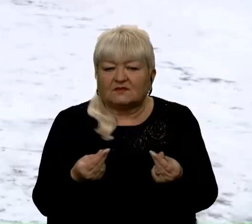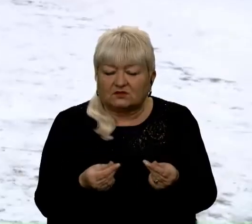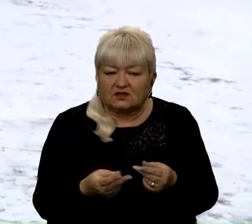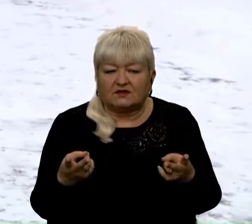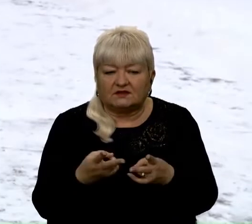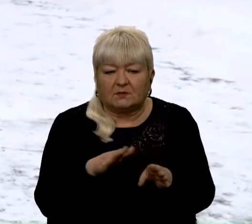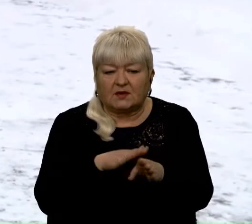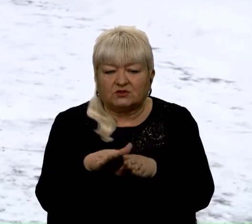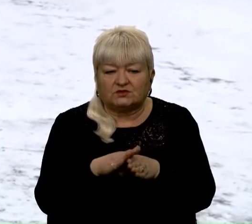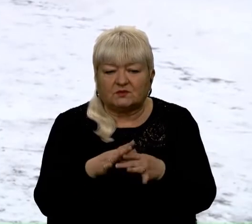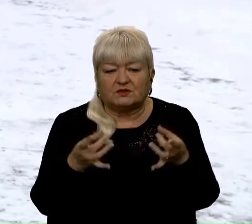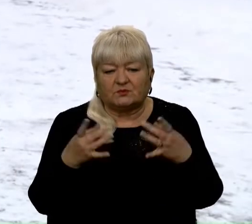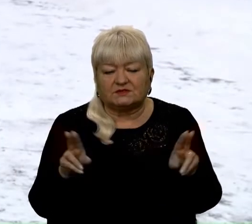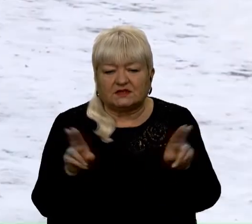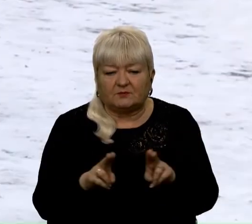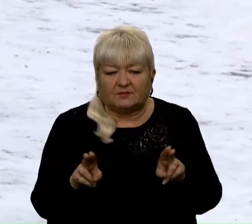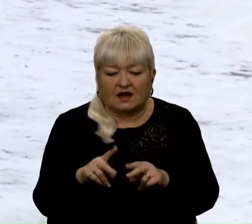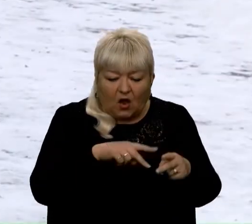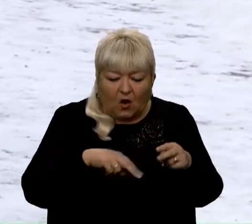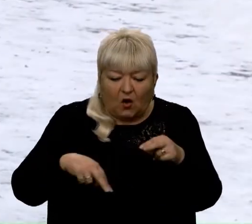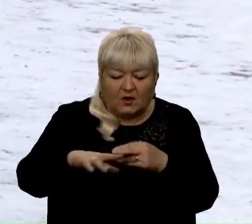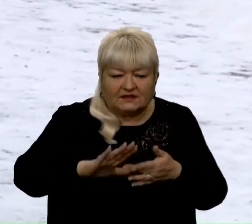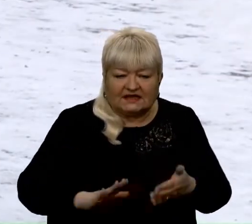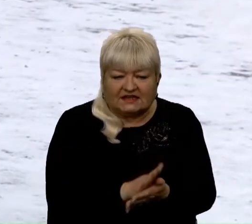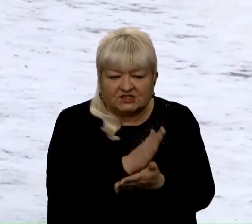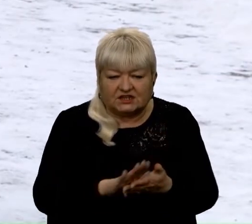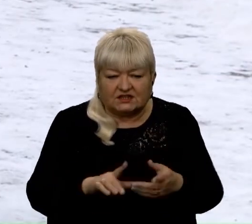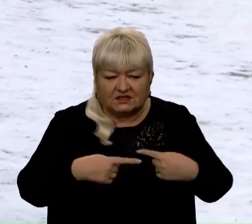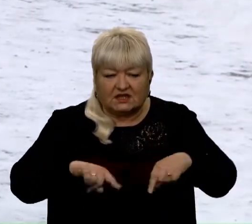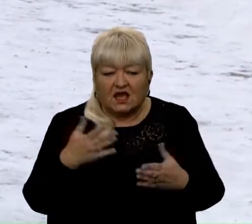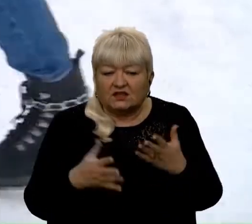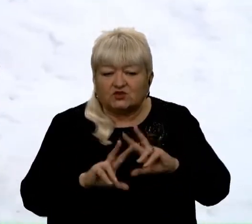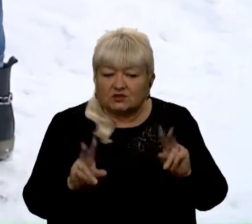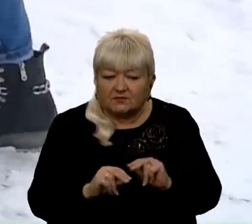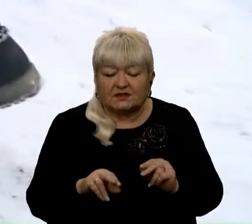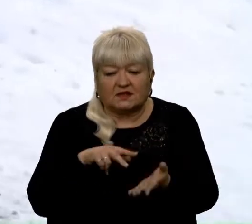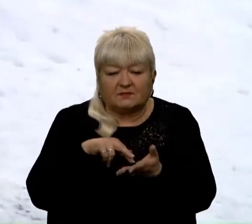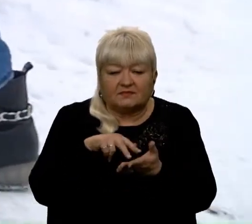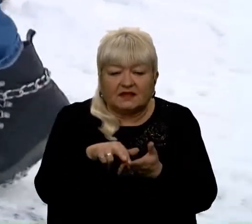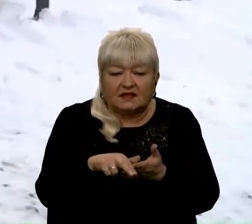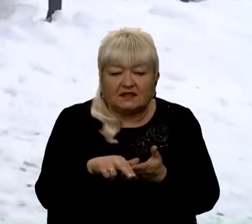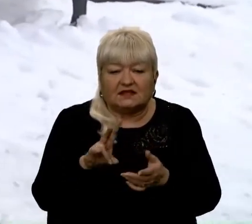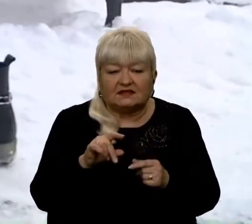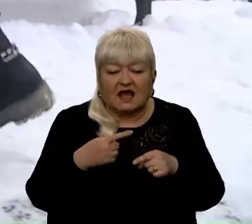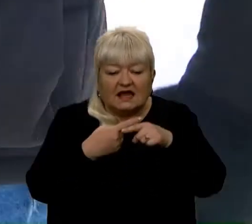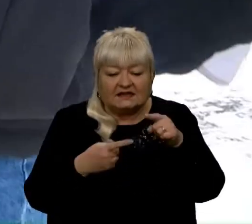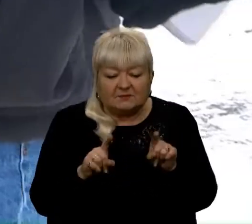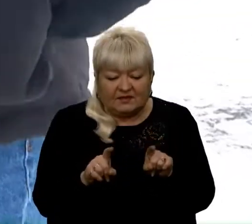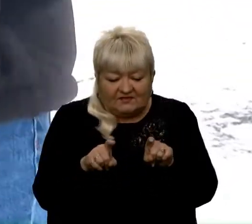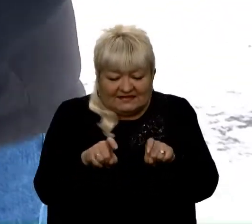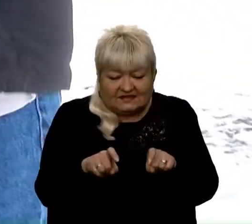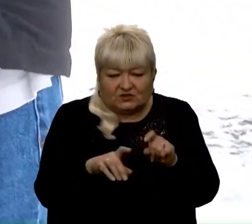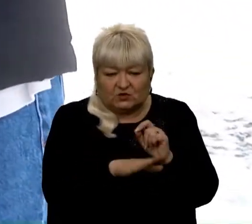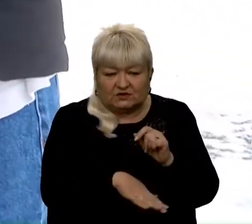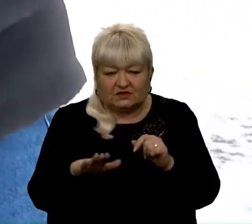простих правил. Уминайте небезпечні крижені ділянки. Якщо ж не виходить, пересувайтеся по слизькому покритті на напівзігнутих ногах. Із